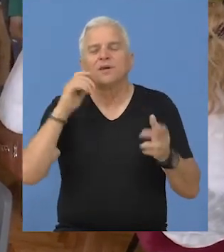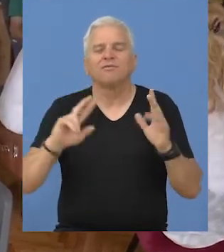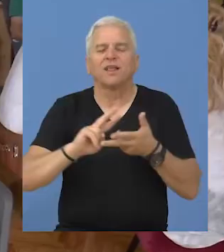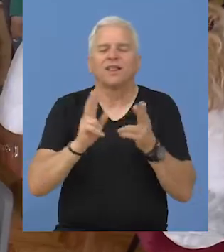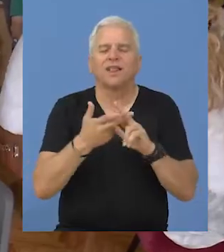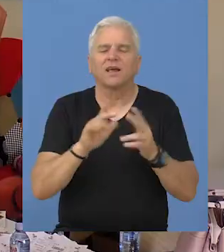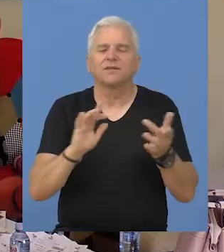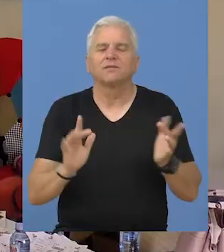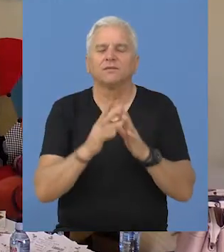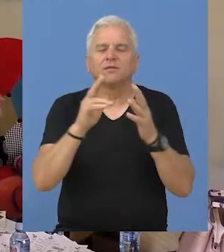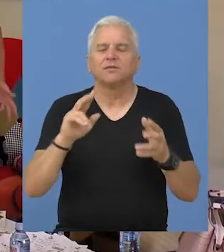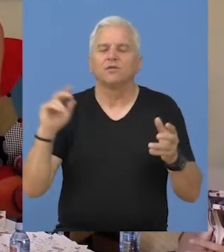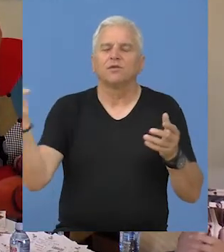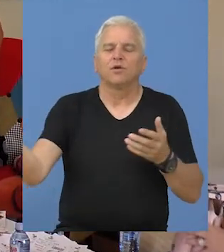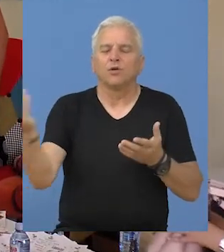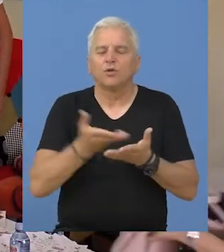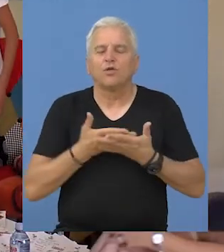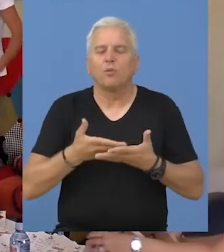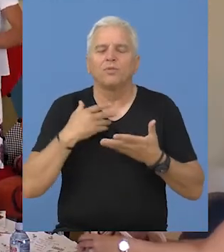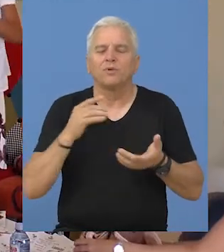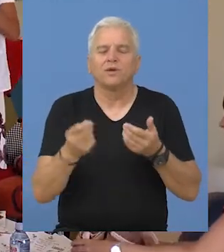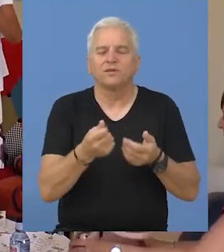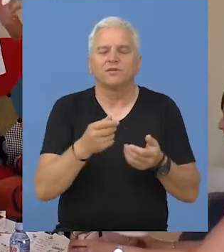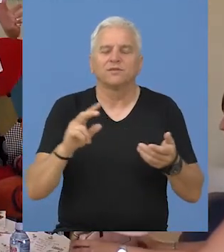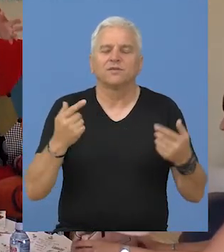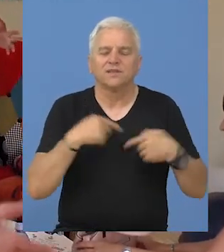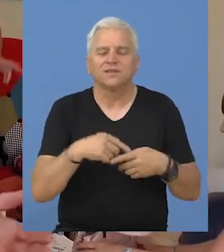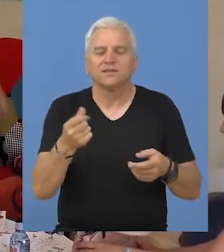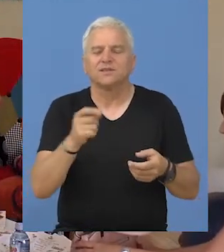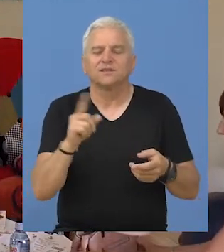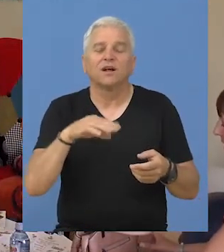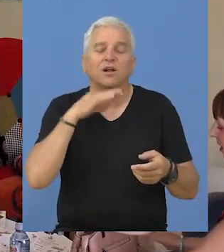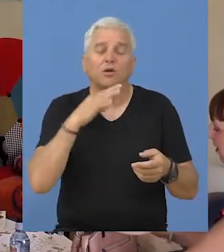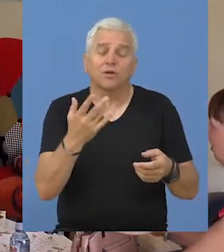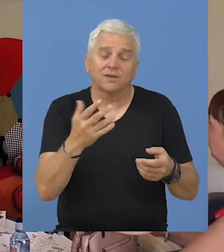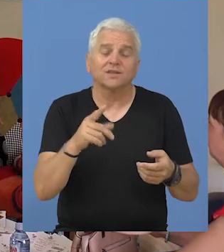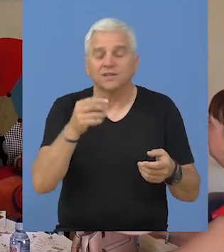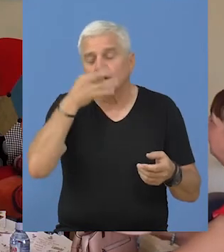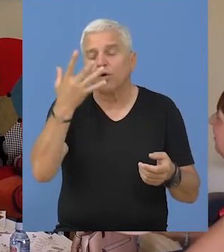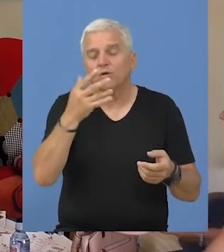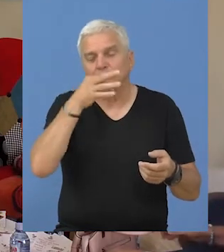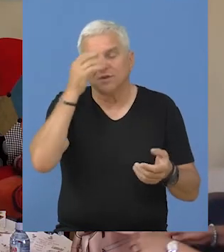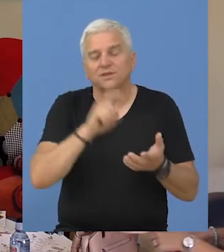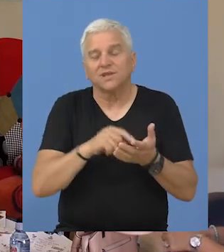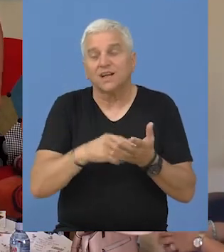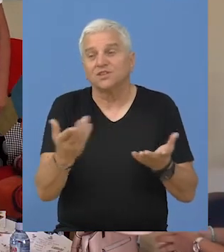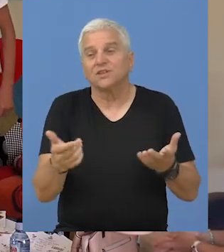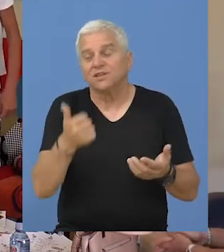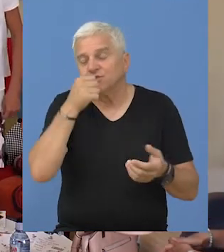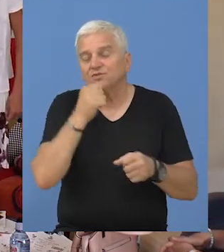pesnički turnir. Dobili smo po konkursu, dobili smo sredstvo, nažalost, ne onoliko koliko smo tražili,